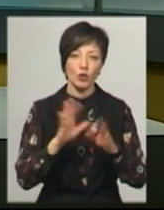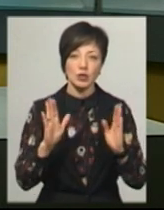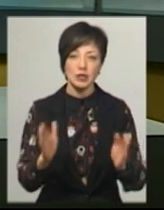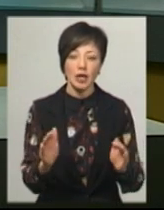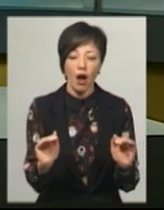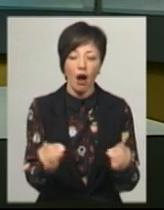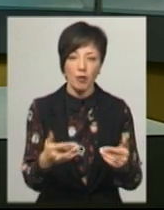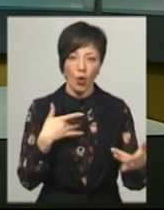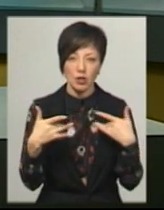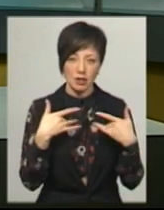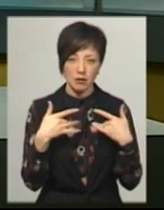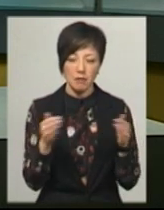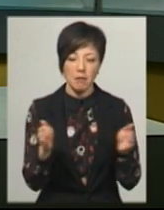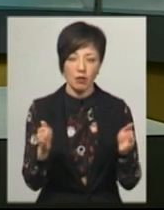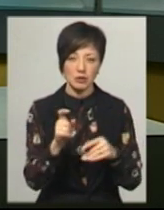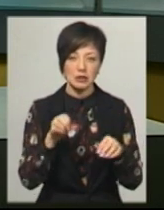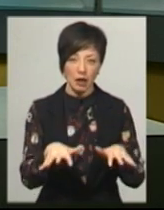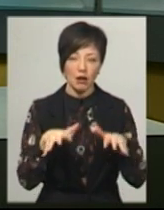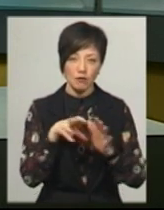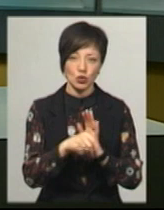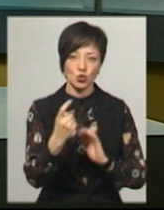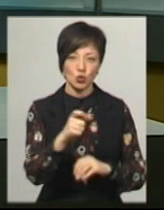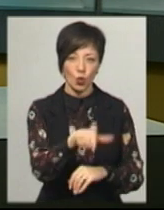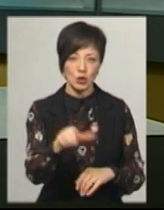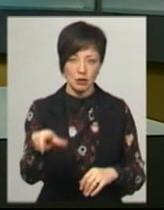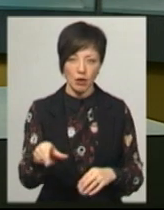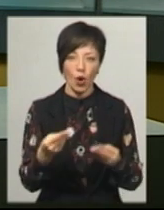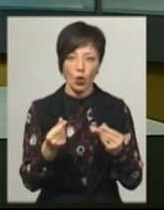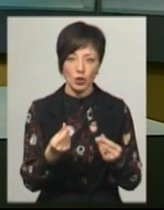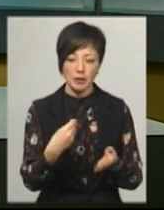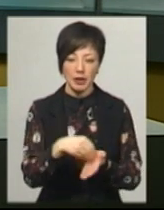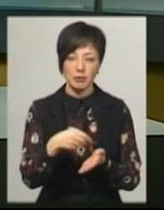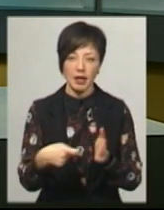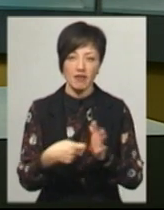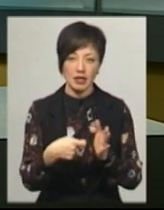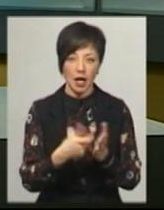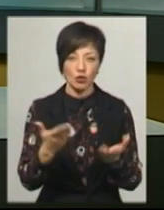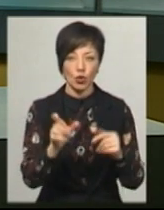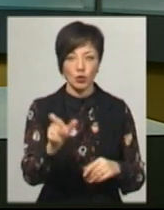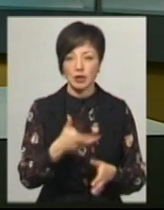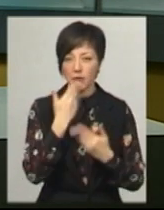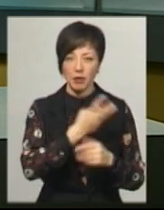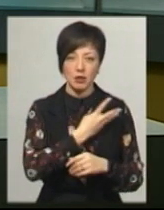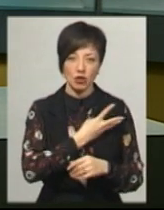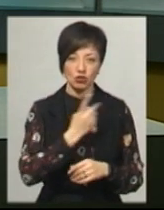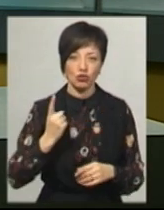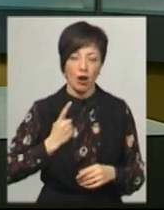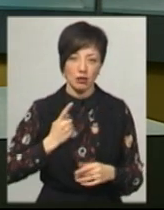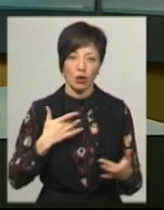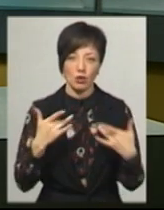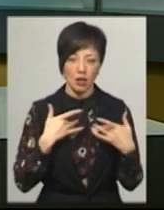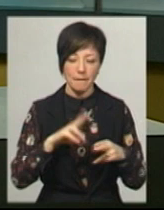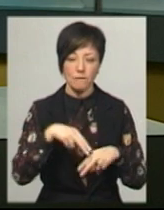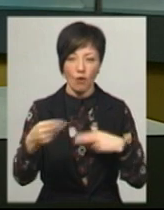камерні концерти в органному залі, який вміщує 100 осіб. Гроші за придбані квитки, якщо людина не має бажання чекати на концерт,